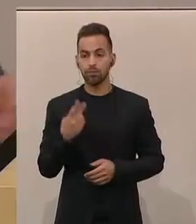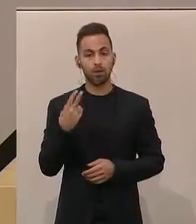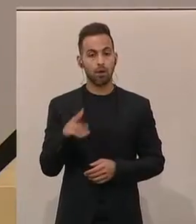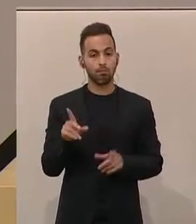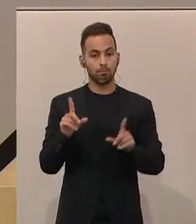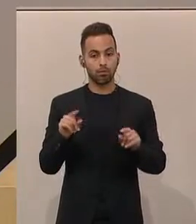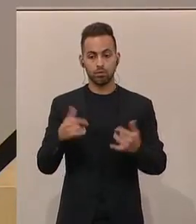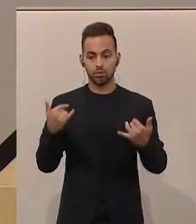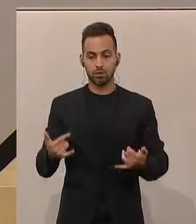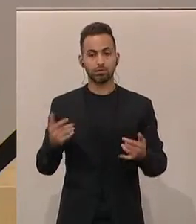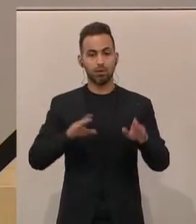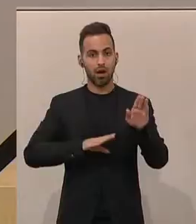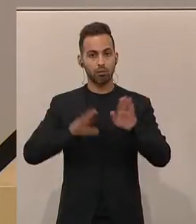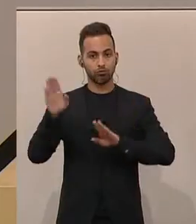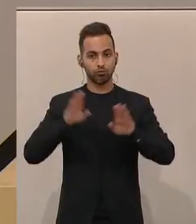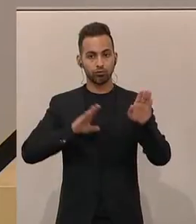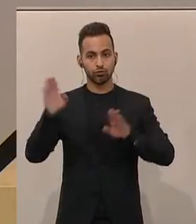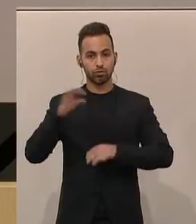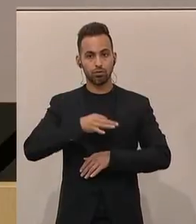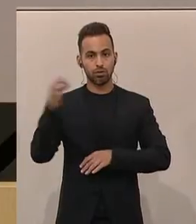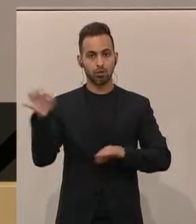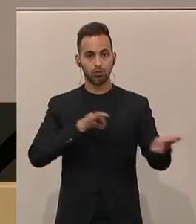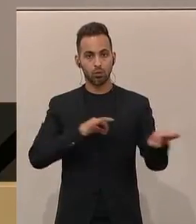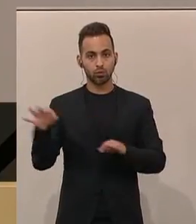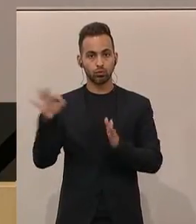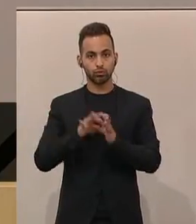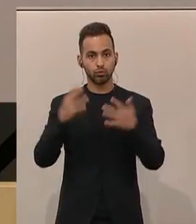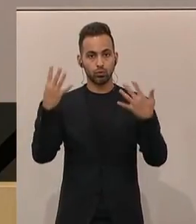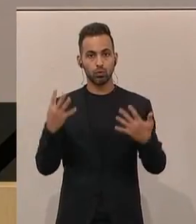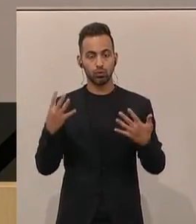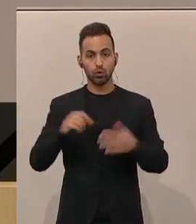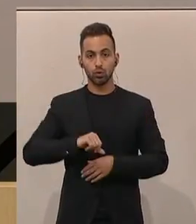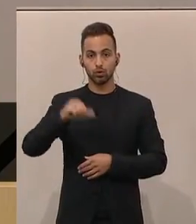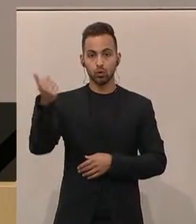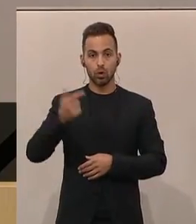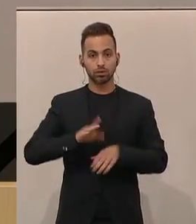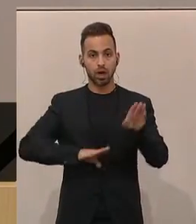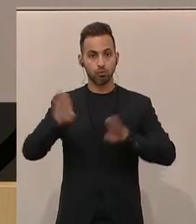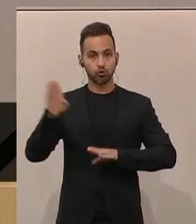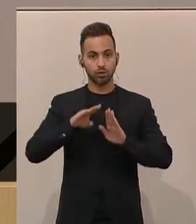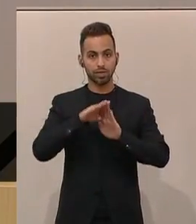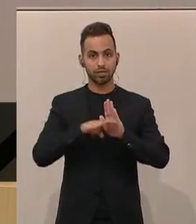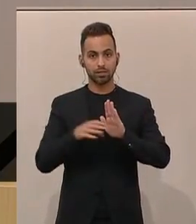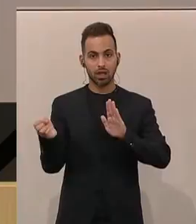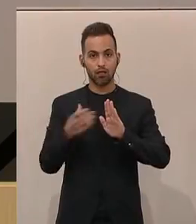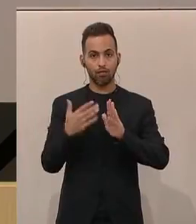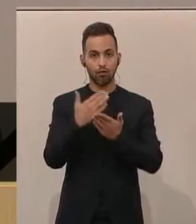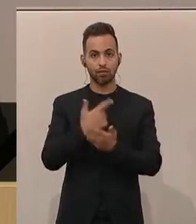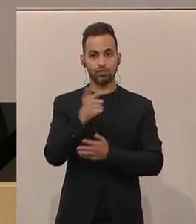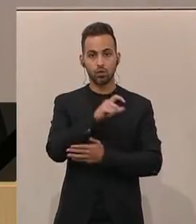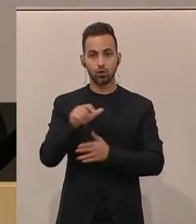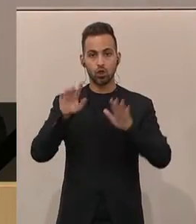Somit gelangen wir zur Abstimmung über den Tagesordnungspunkt 9. Zuerst kommen wir zur Abstimmung über den Gesetzentwurf in